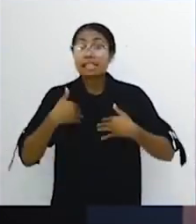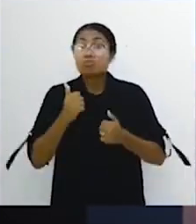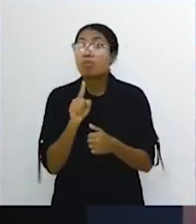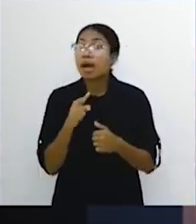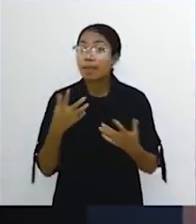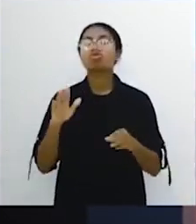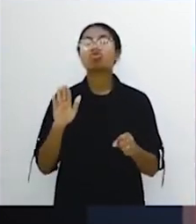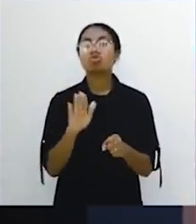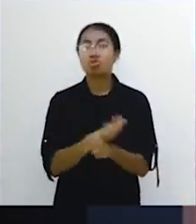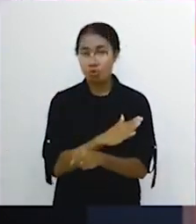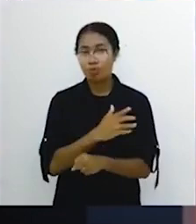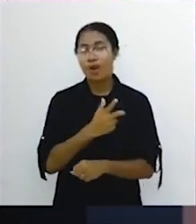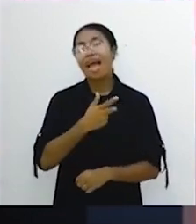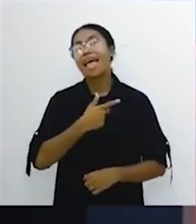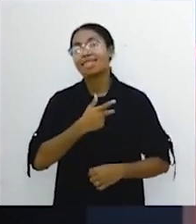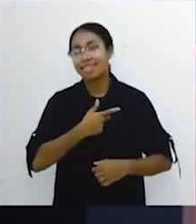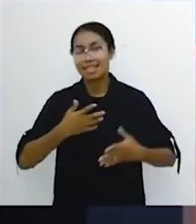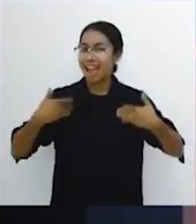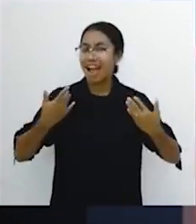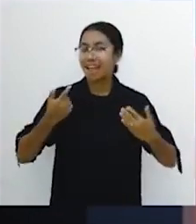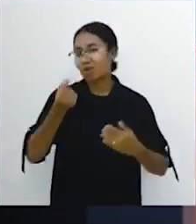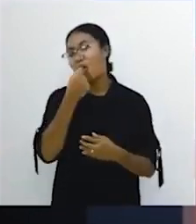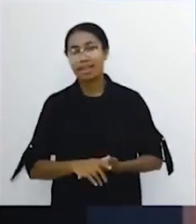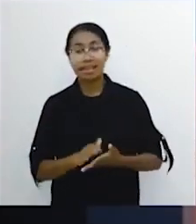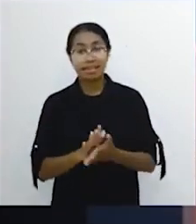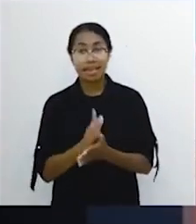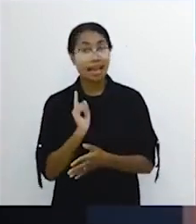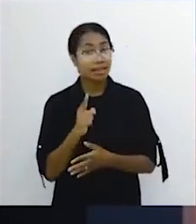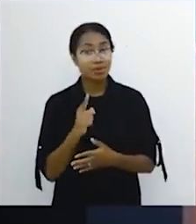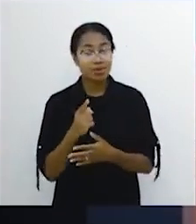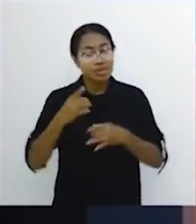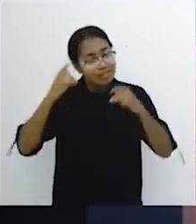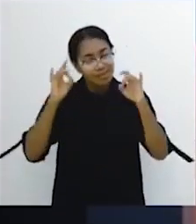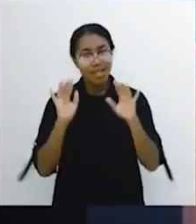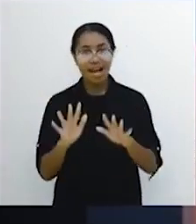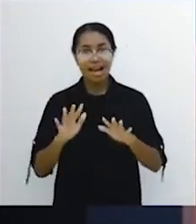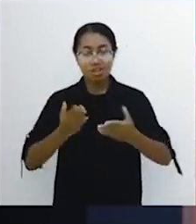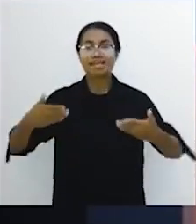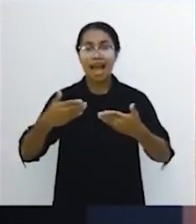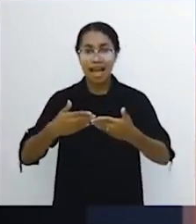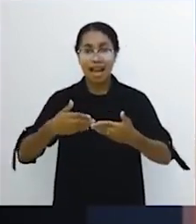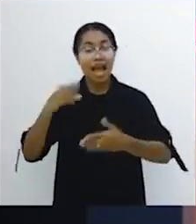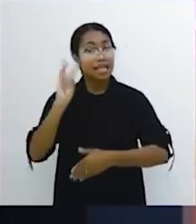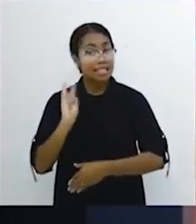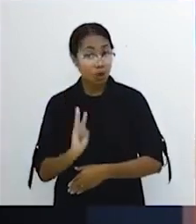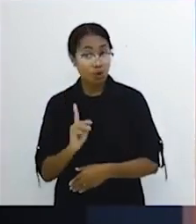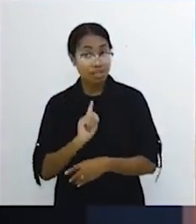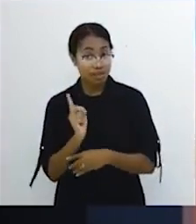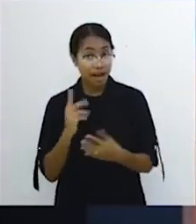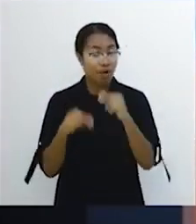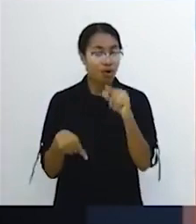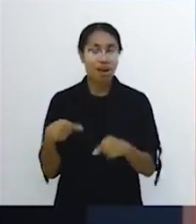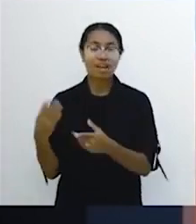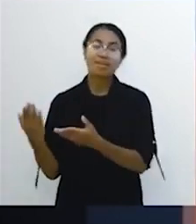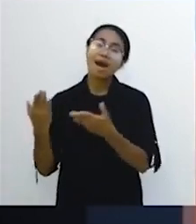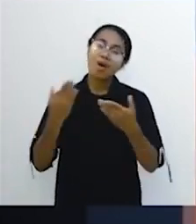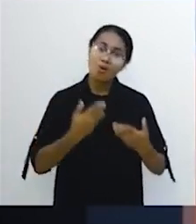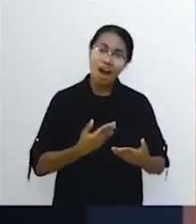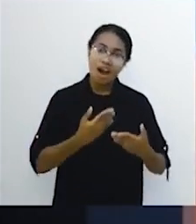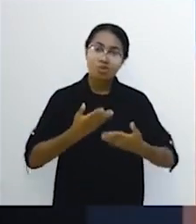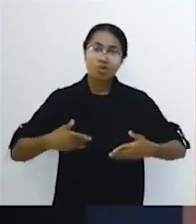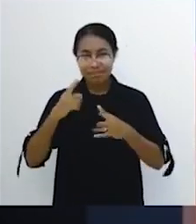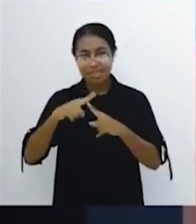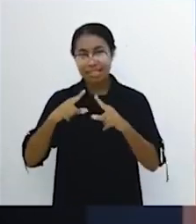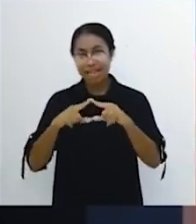bagaimana? Cukup hati yang gembira adalah obat manjur. cipatkan suasana psikologis. Dimana orang dibawa pada suasana